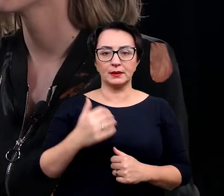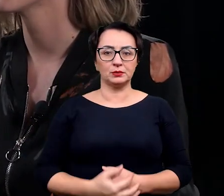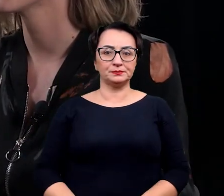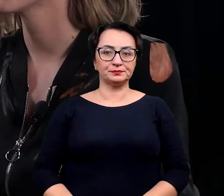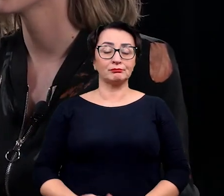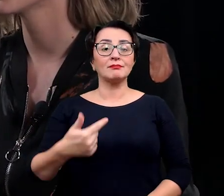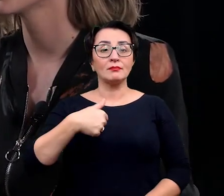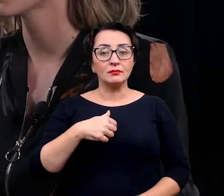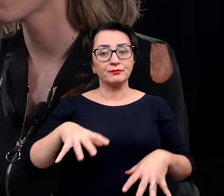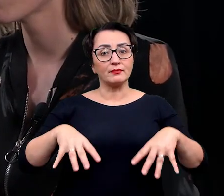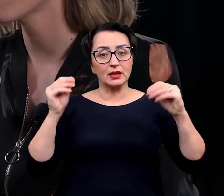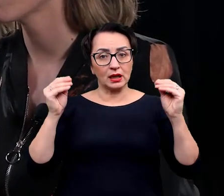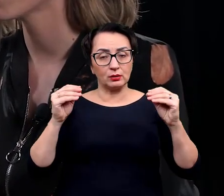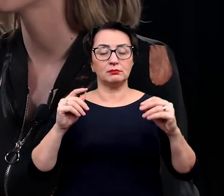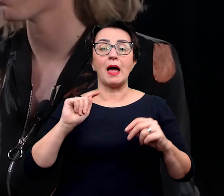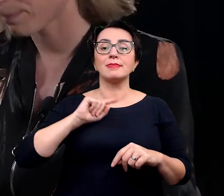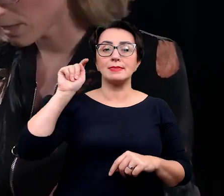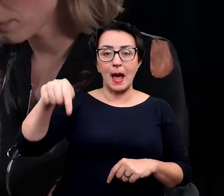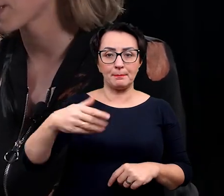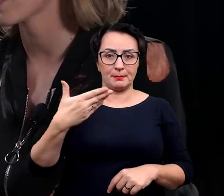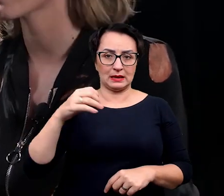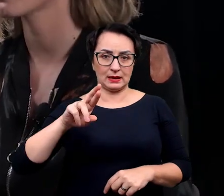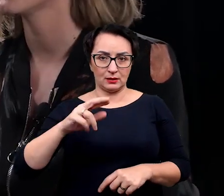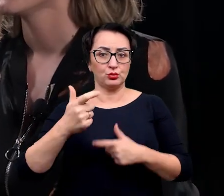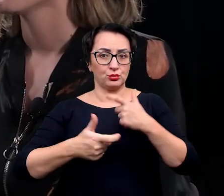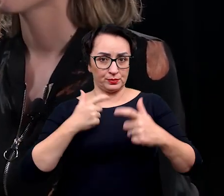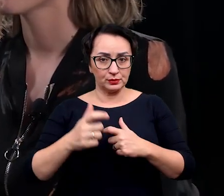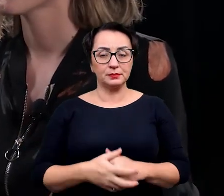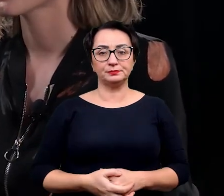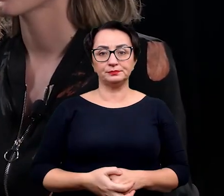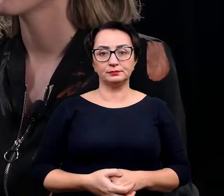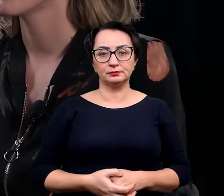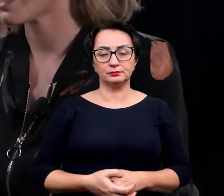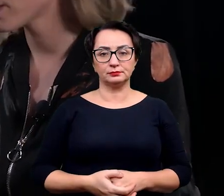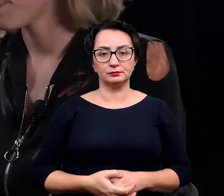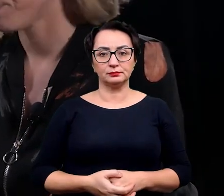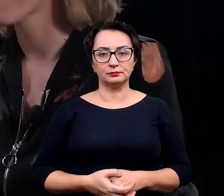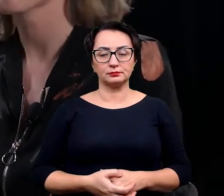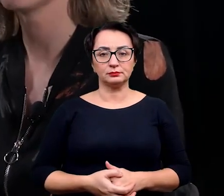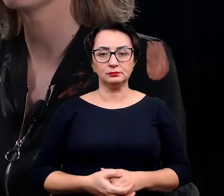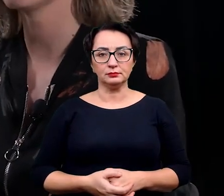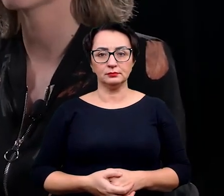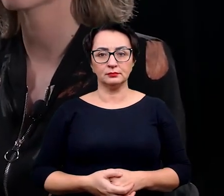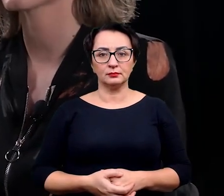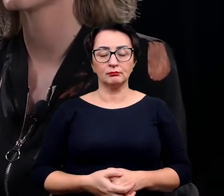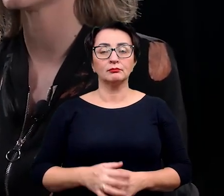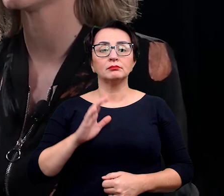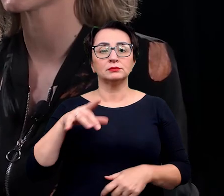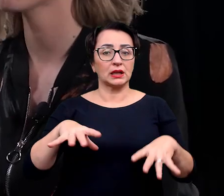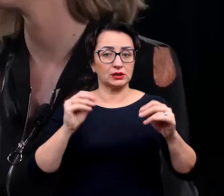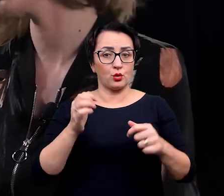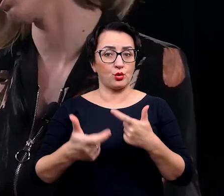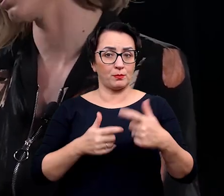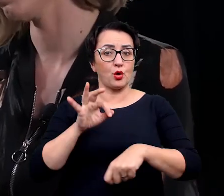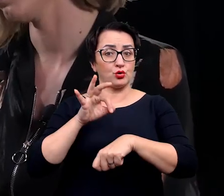zaczęłam, zrobiłam tam pracę magisterską w Mainz i